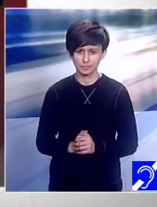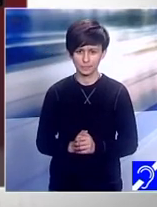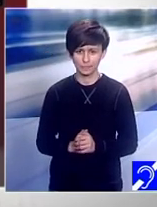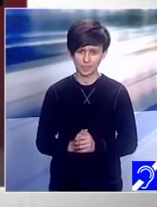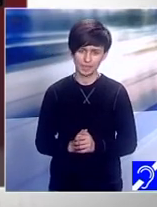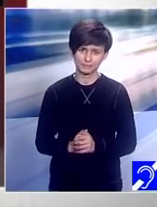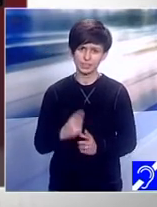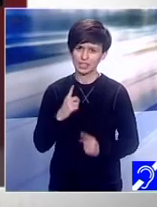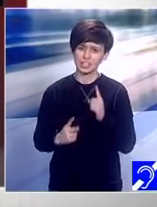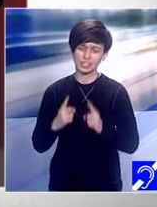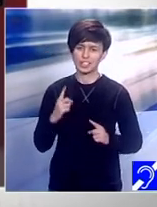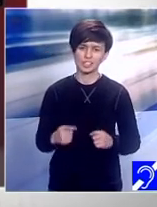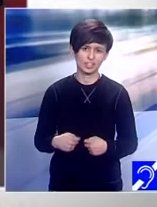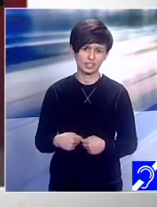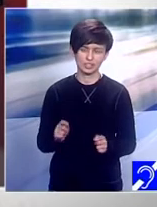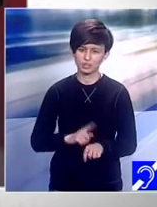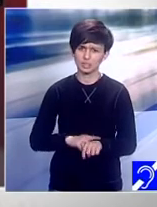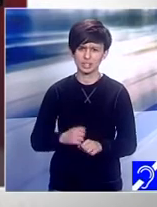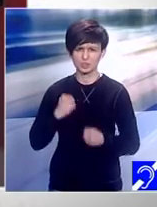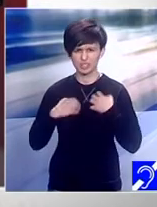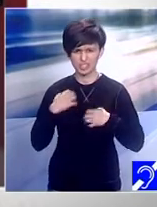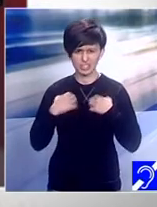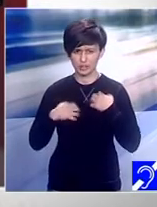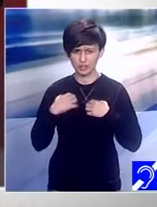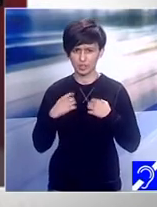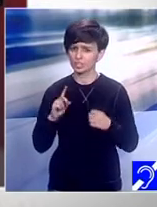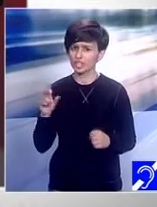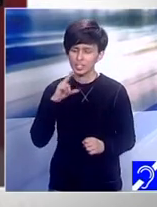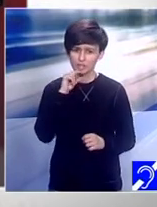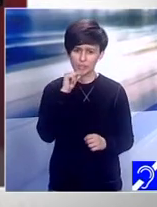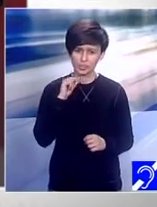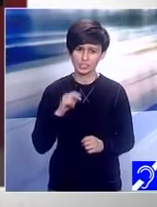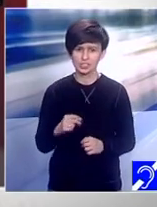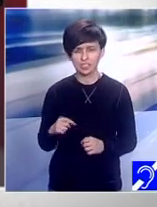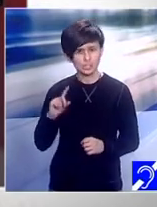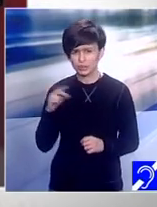nervos. Și atunci și tu cu ei nu poți să fii nervos să vorbești frumos.